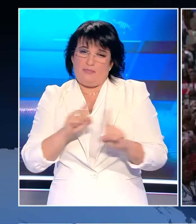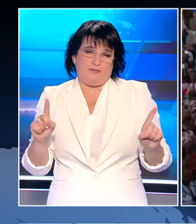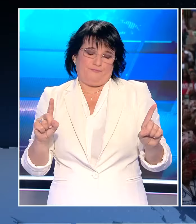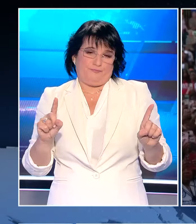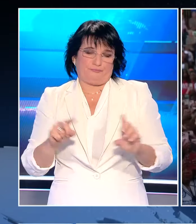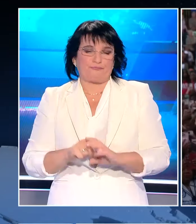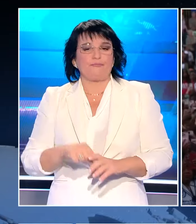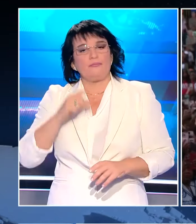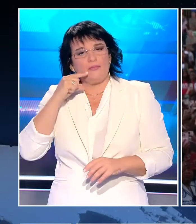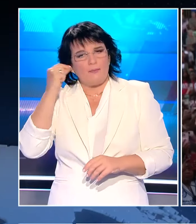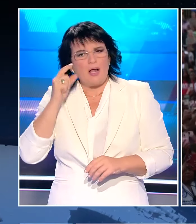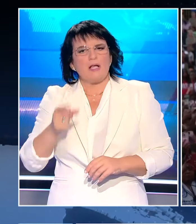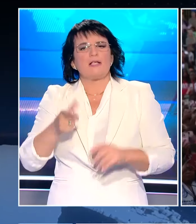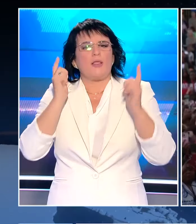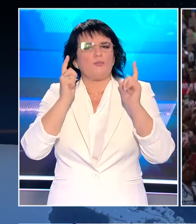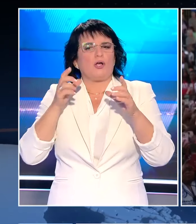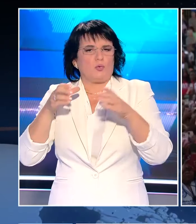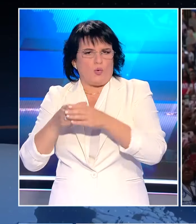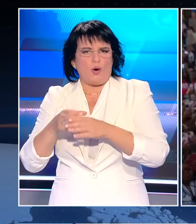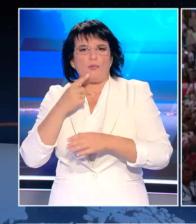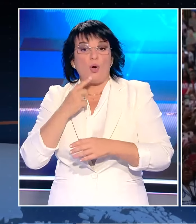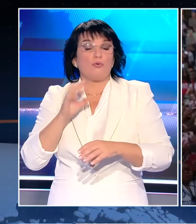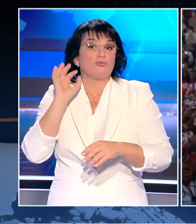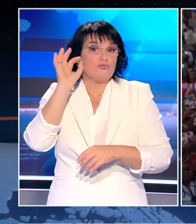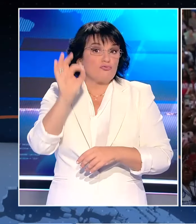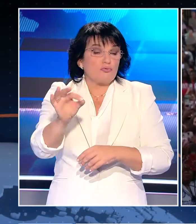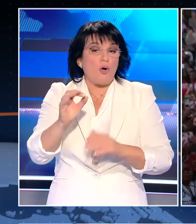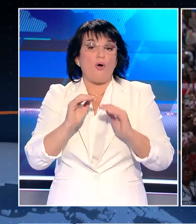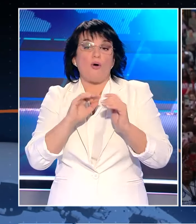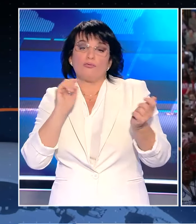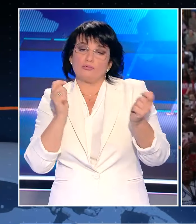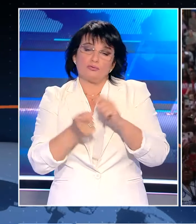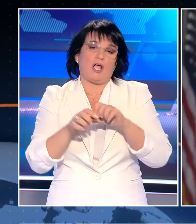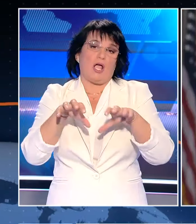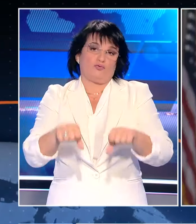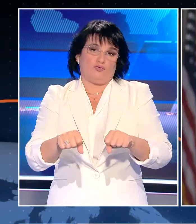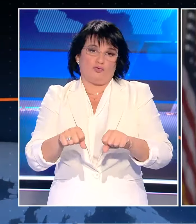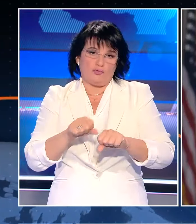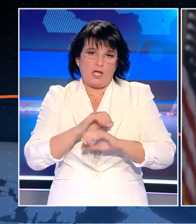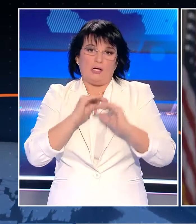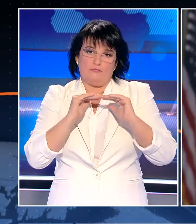Τόσο οι Κάμα Λαχάρης όσο και οι Δημοκρατικοί αναφέρουν ότι μέλημά τους τώρα είναι η ειρηνική μεταβίβαση της εξουσίας.